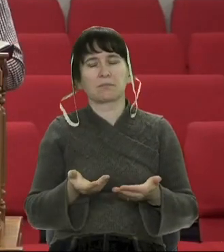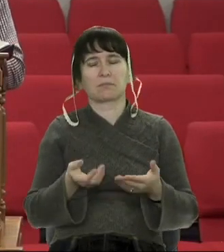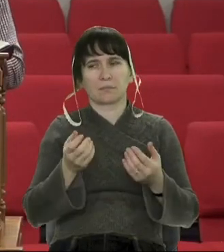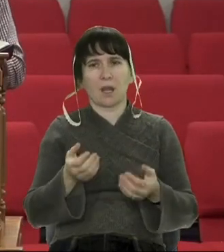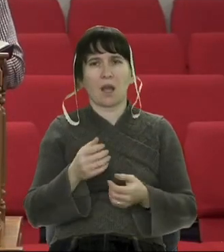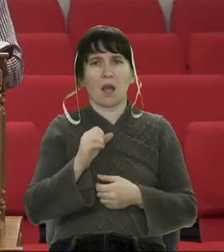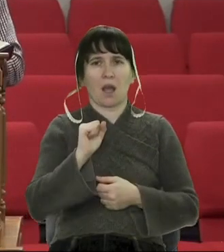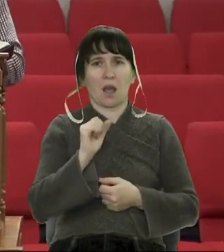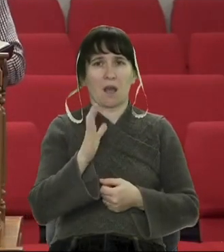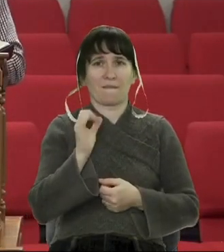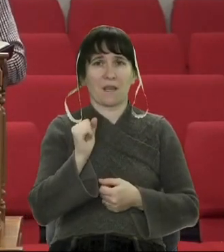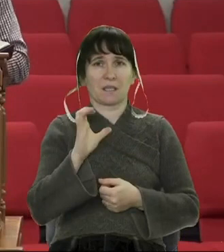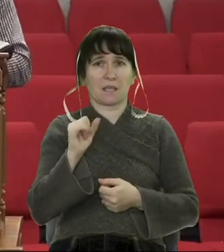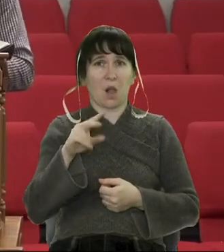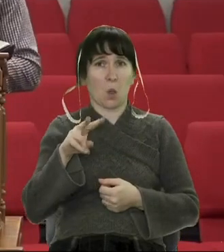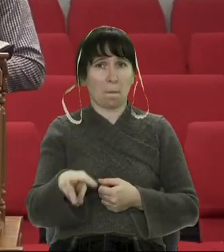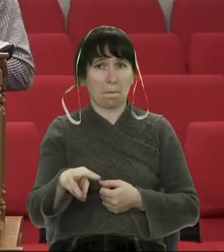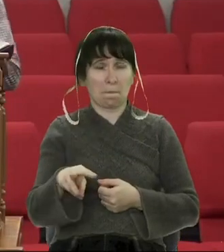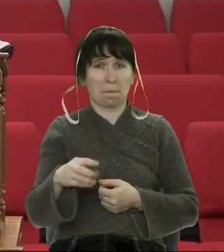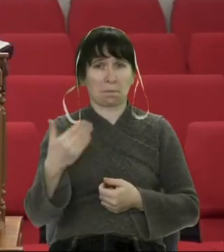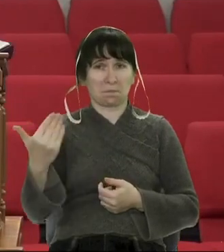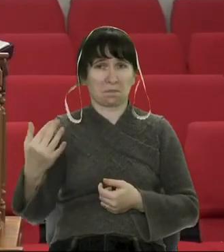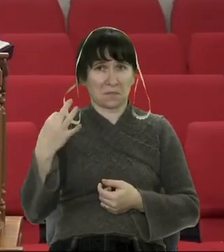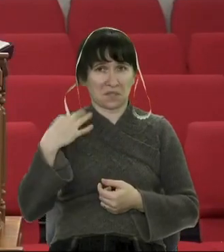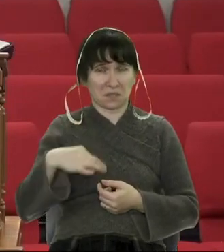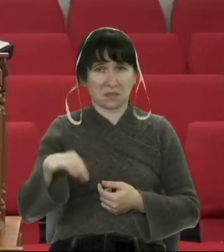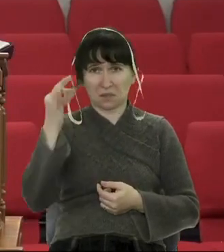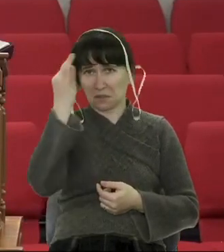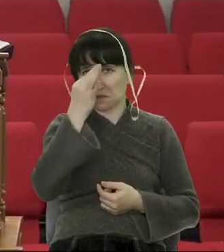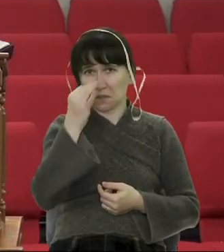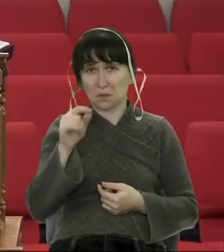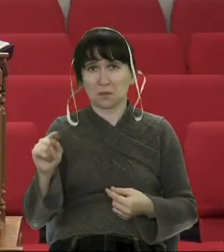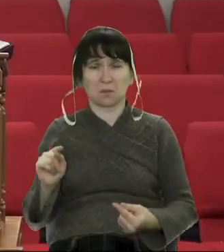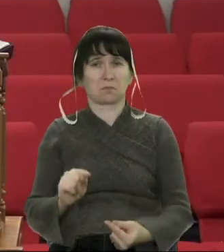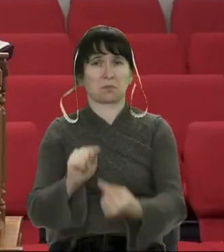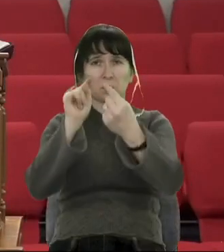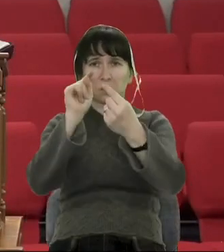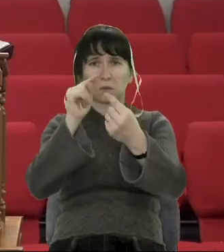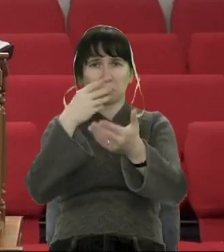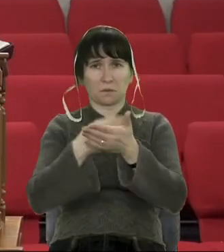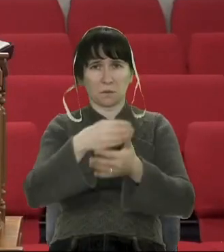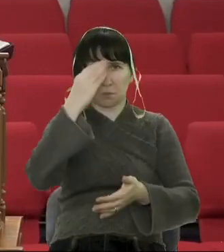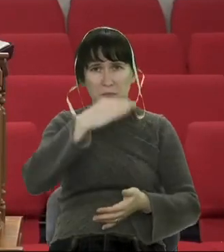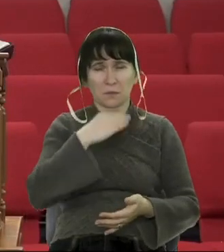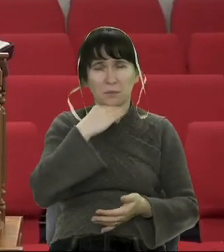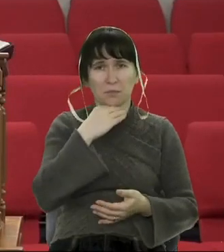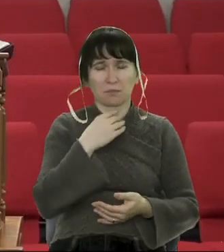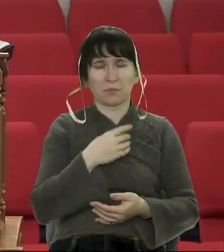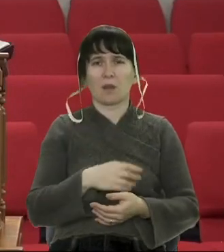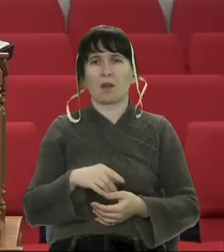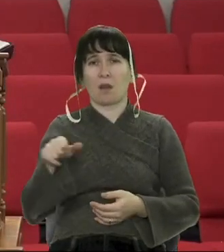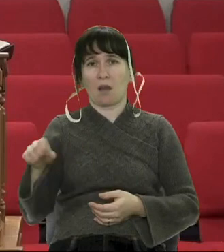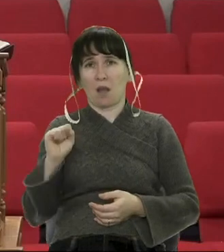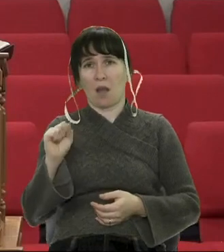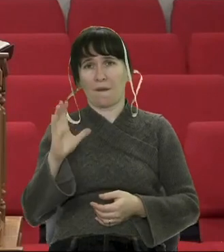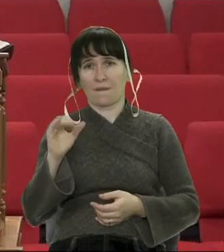був проти Давида. І у Авесалома був воєначальник на ім'я Амасія.